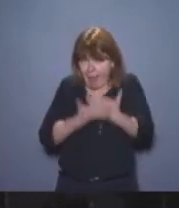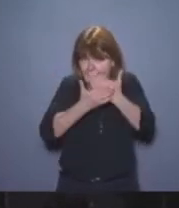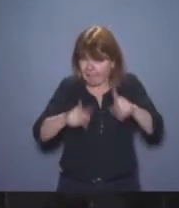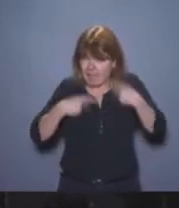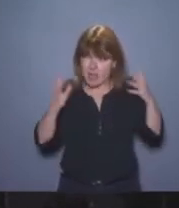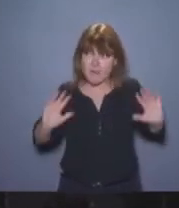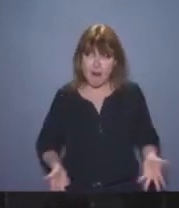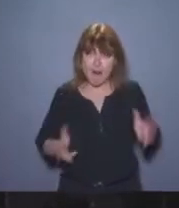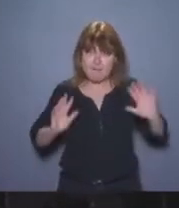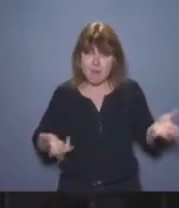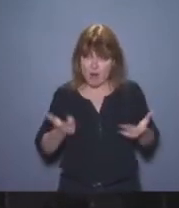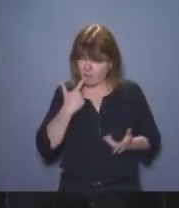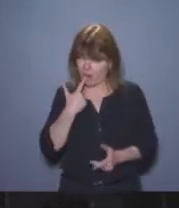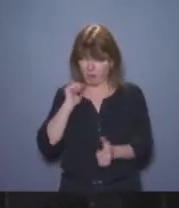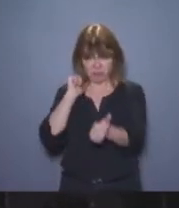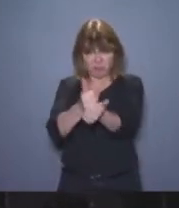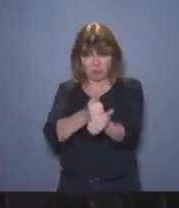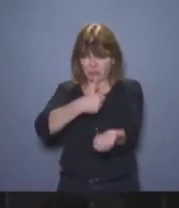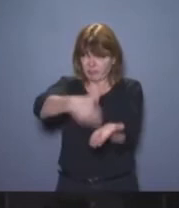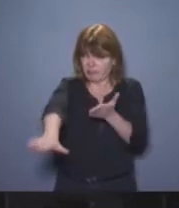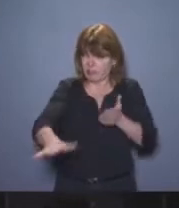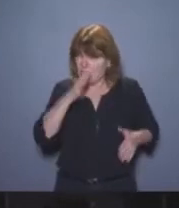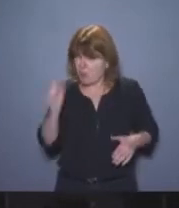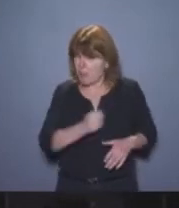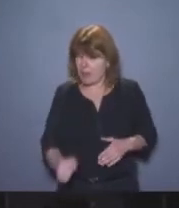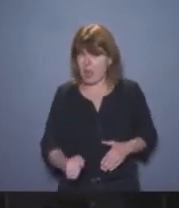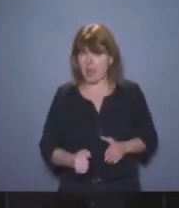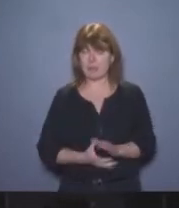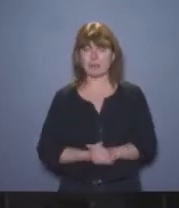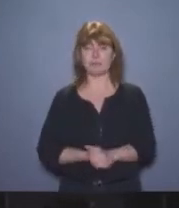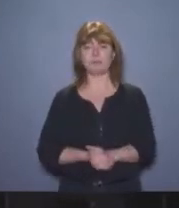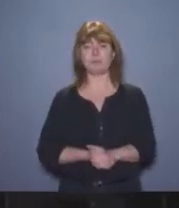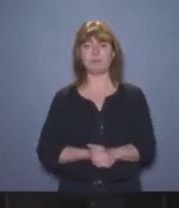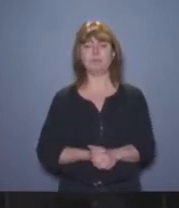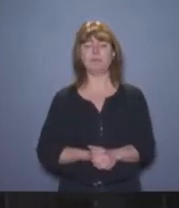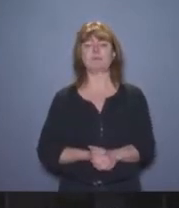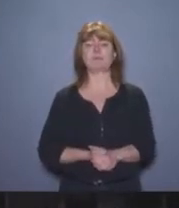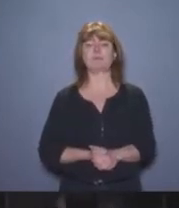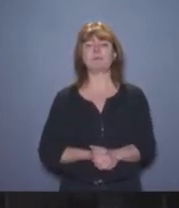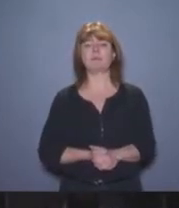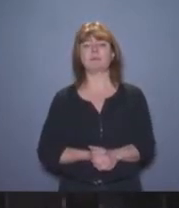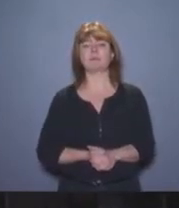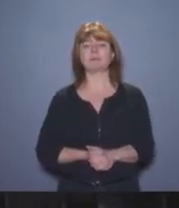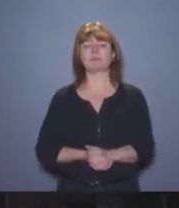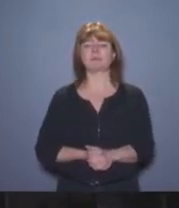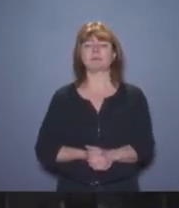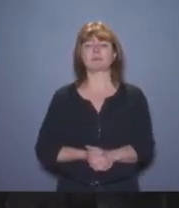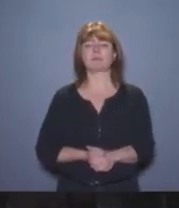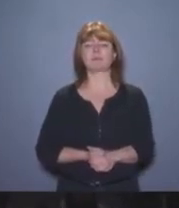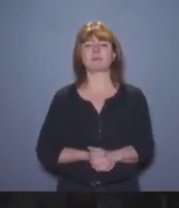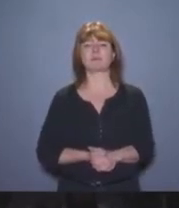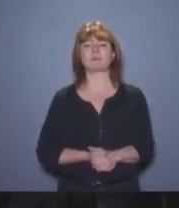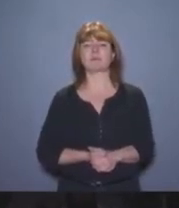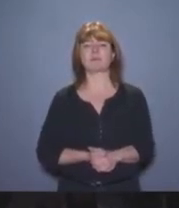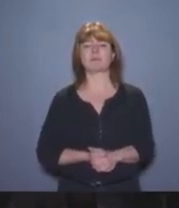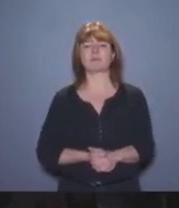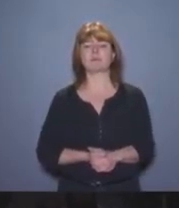parleur, le problème qui se pose, c'est de savoir comment aider les gens à vivre, pas comment les pousser à crever.